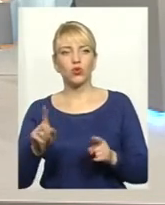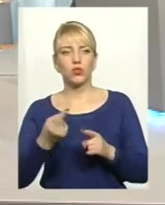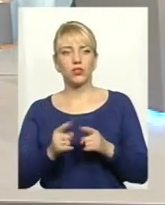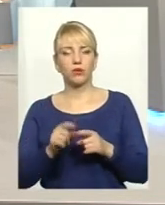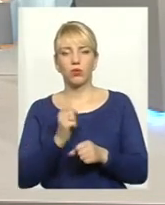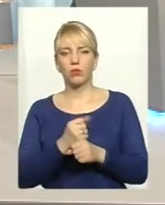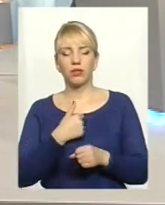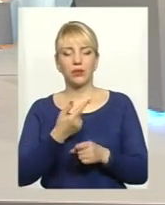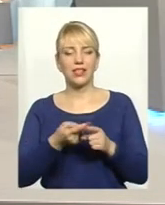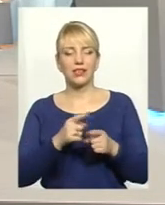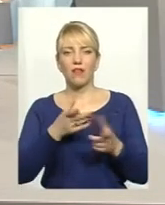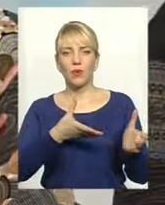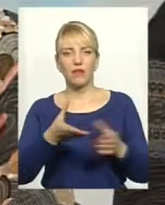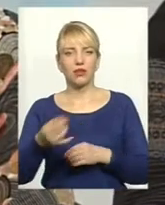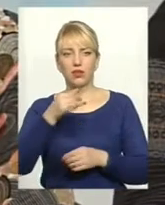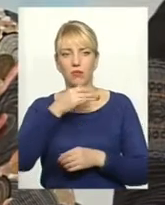це впливати не можемо.